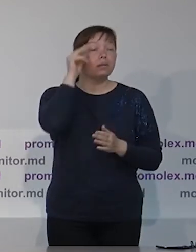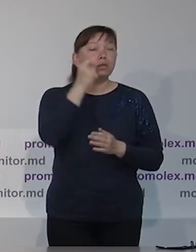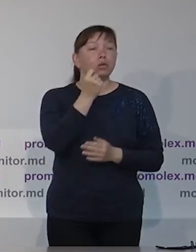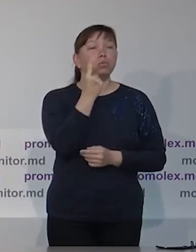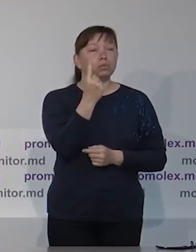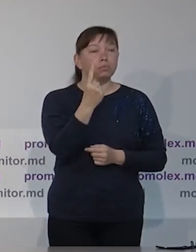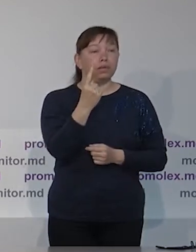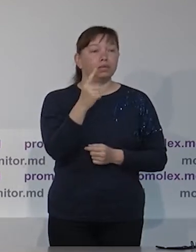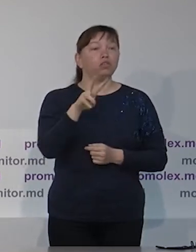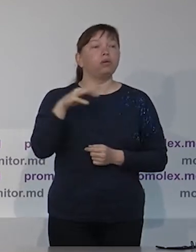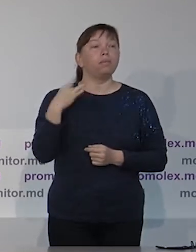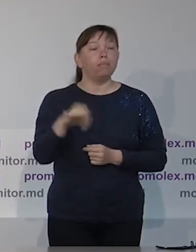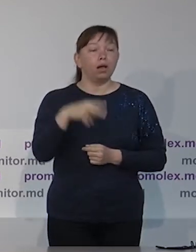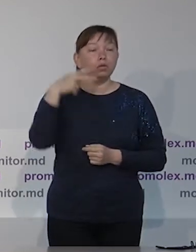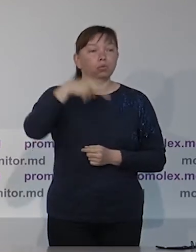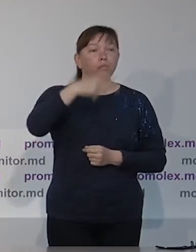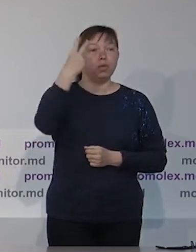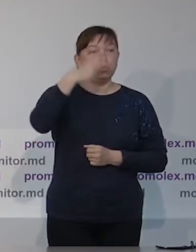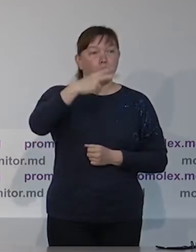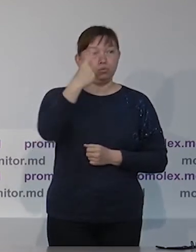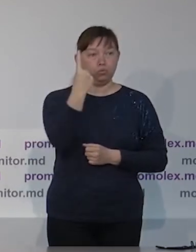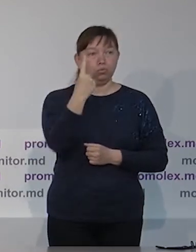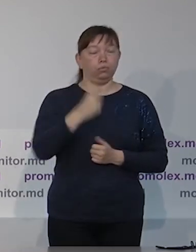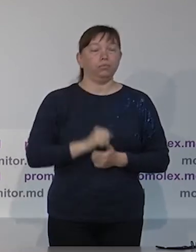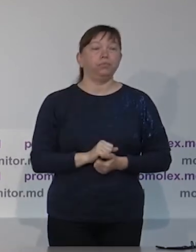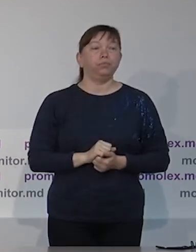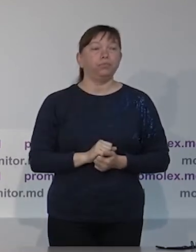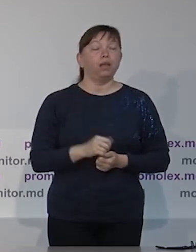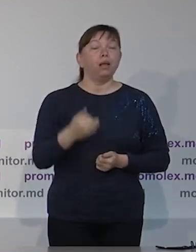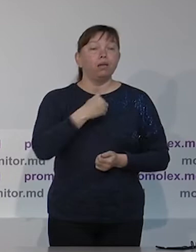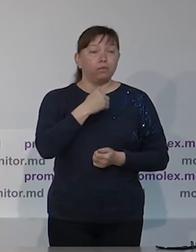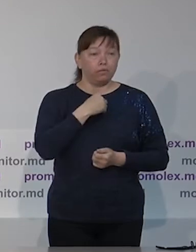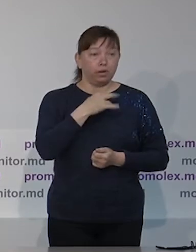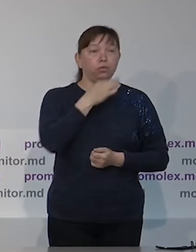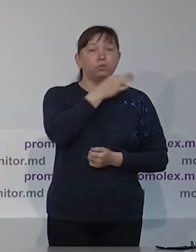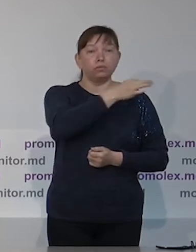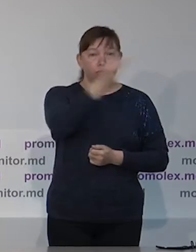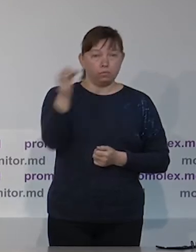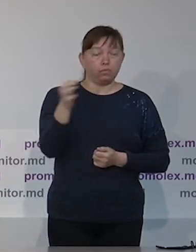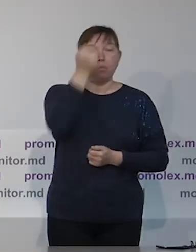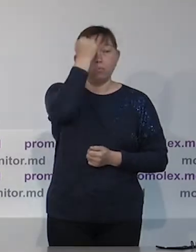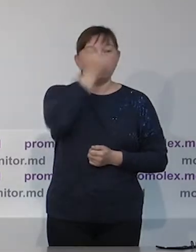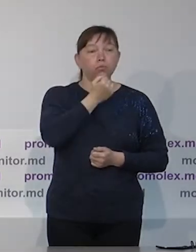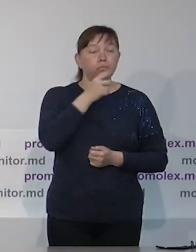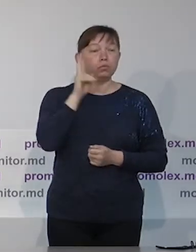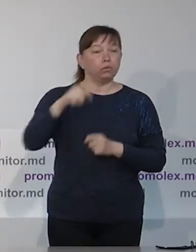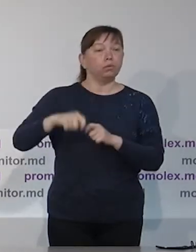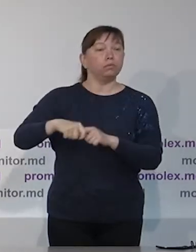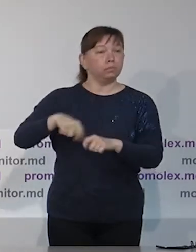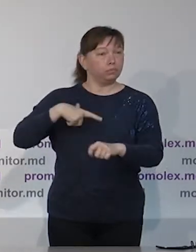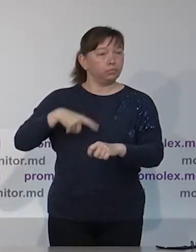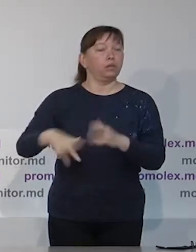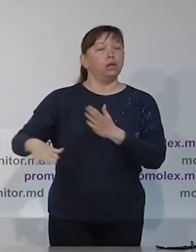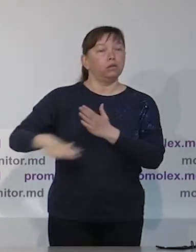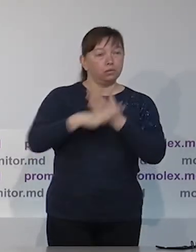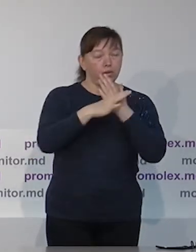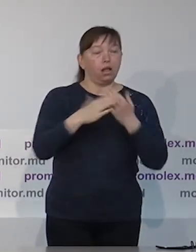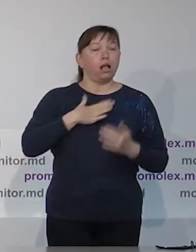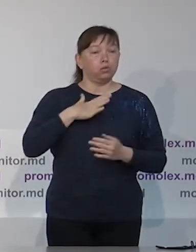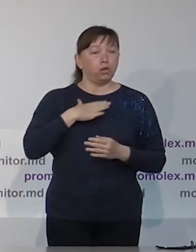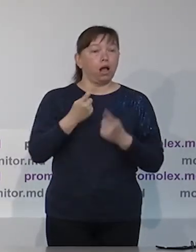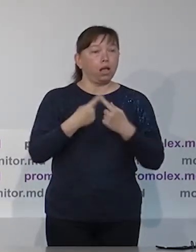Хочу сразу выразить признательность донорам, партнерам Ассоциации «Промалекс», без участия которых